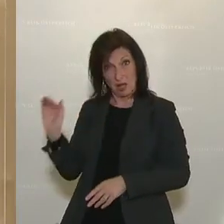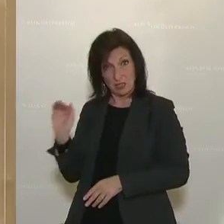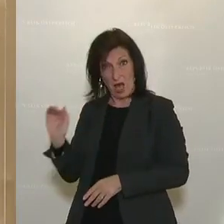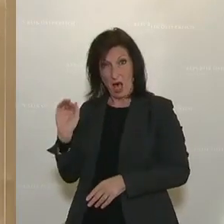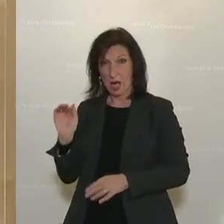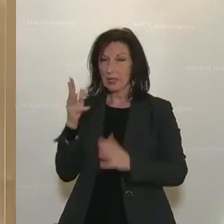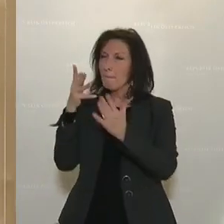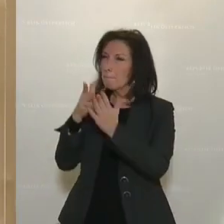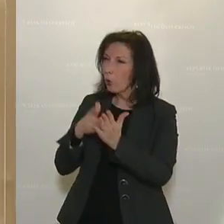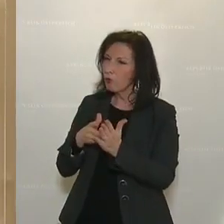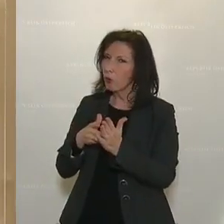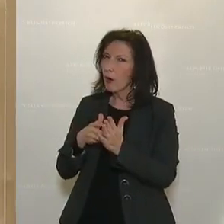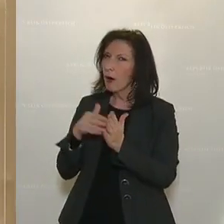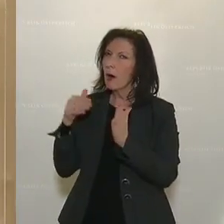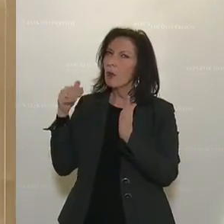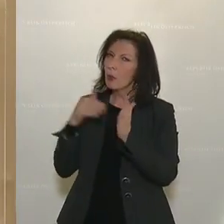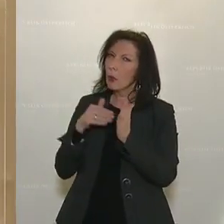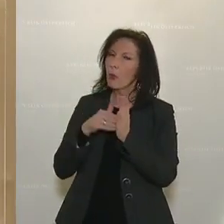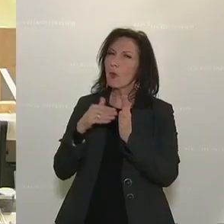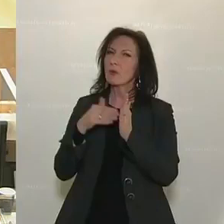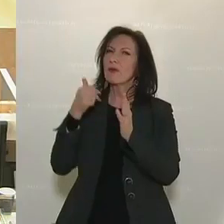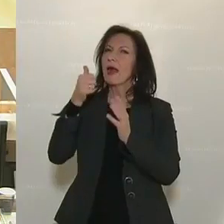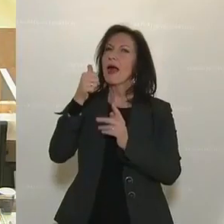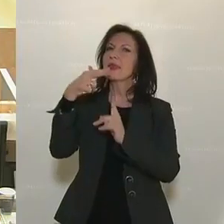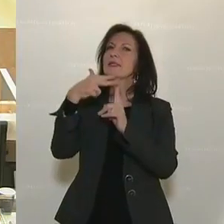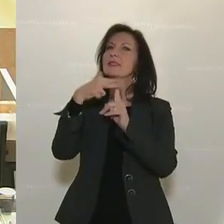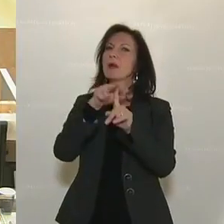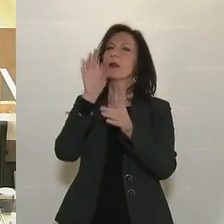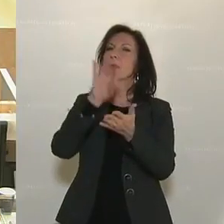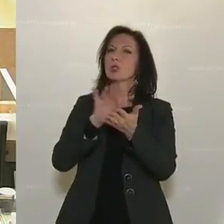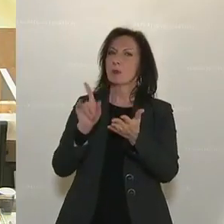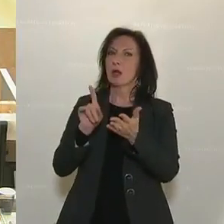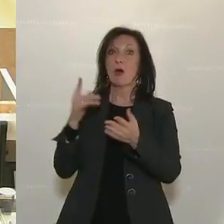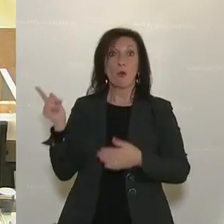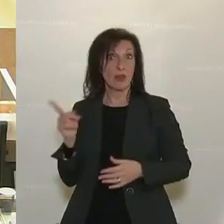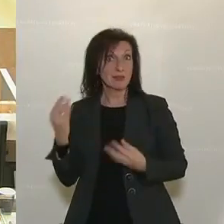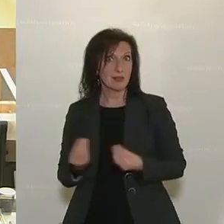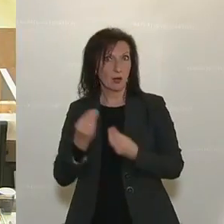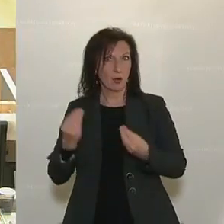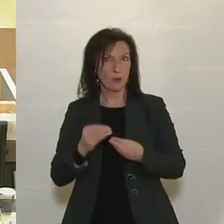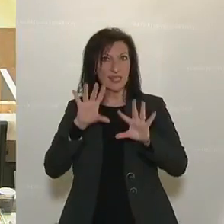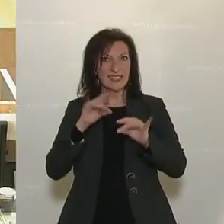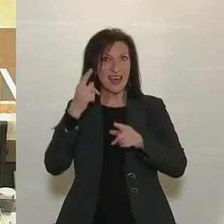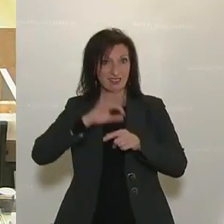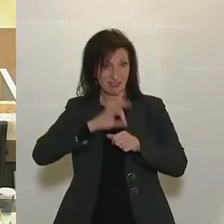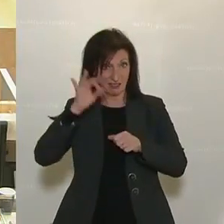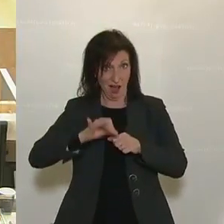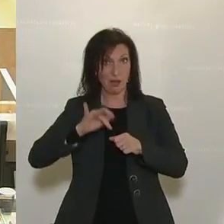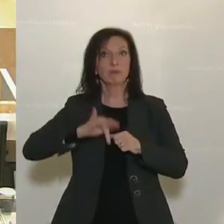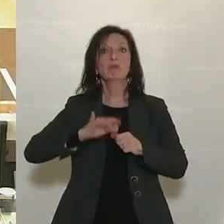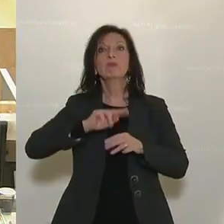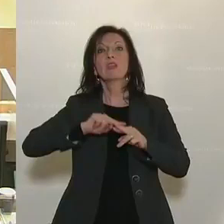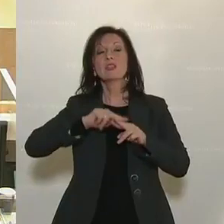dieser Überprüfung ein Instrumentarium notwendig ist. Und das ist der Hintergrund, warum Sie alle zehn Tage dem Hauptausschuss des